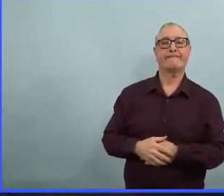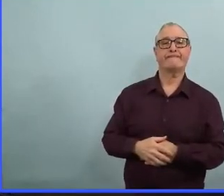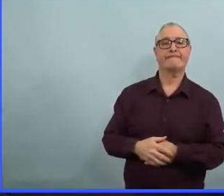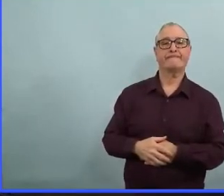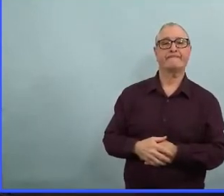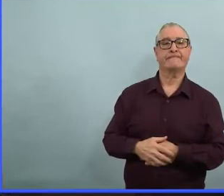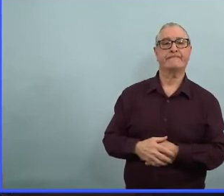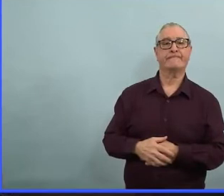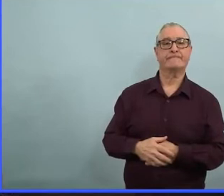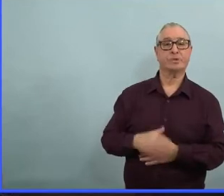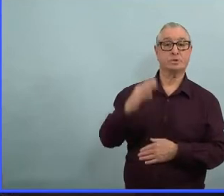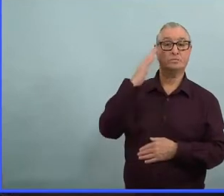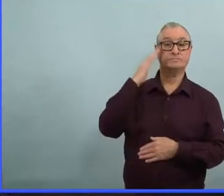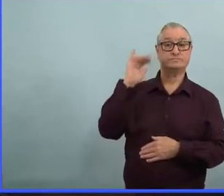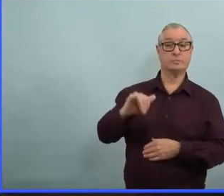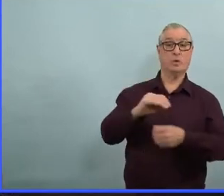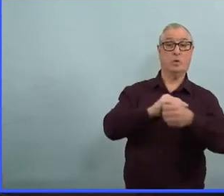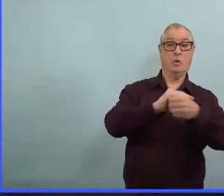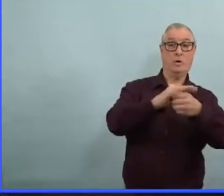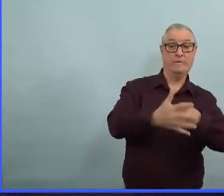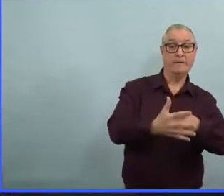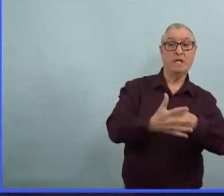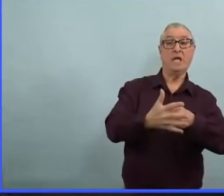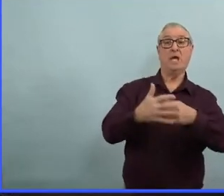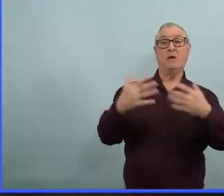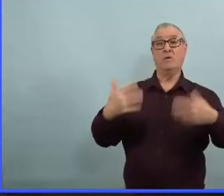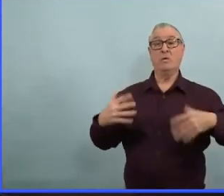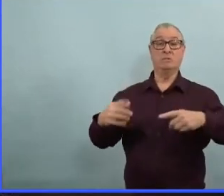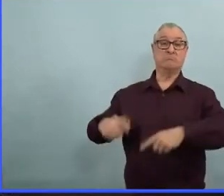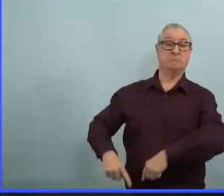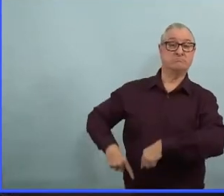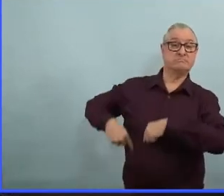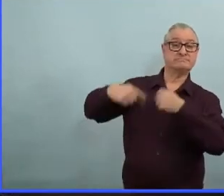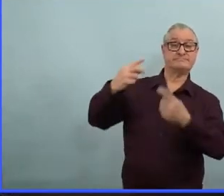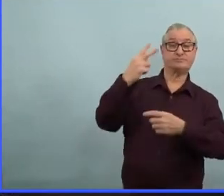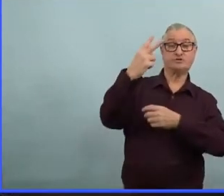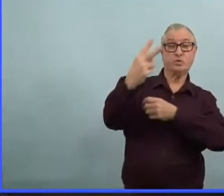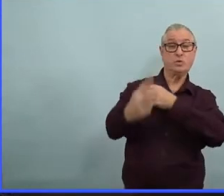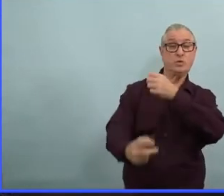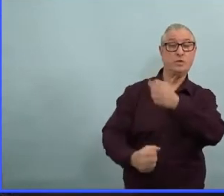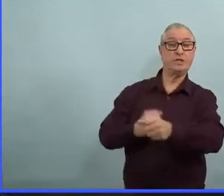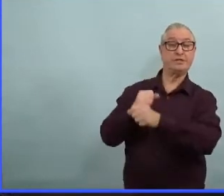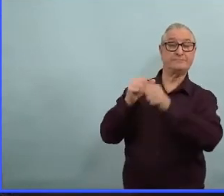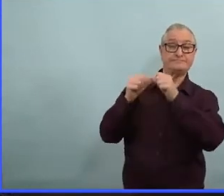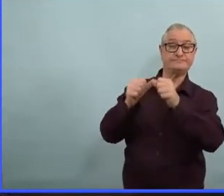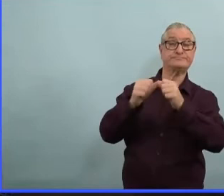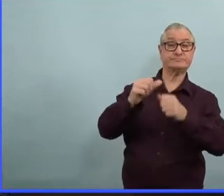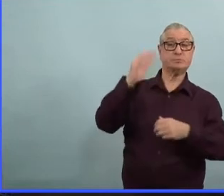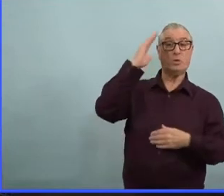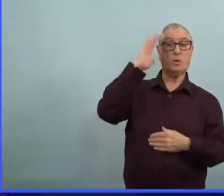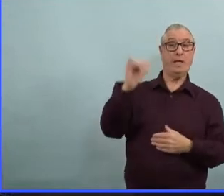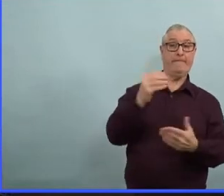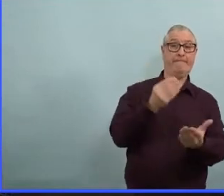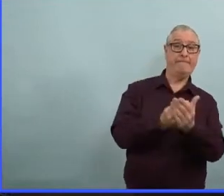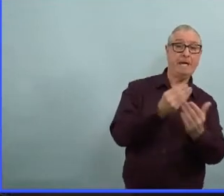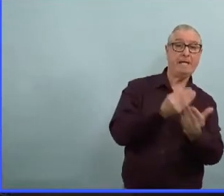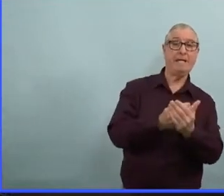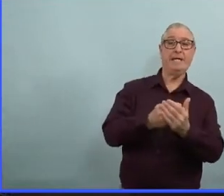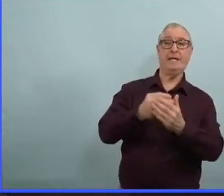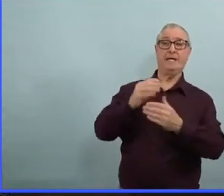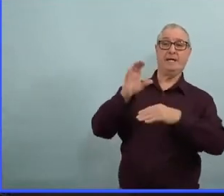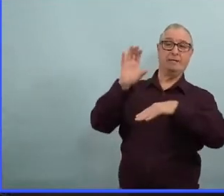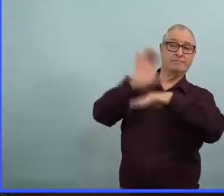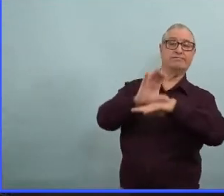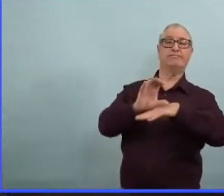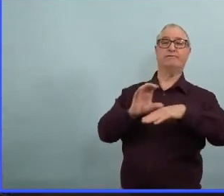fait déjà plus de deux ans il y beaucoup d'argent qui a été distribué dans ces restrictions et aussi dans